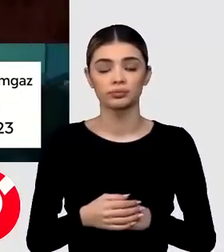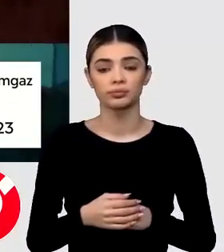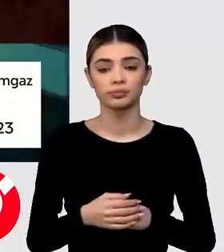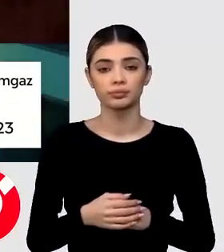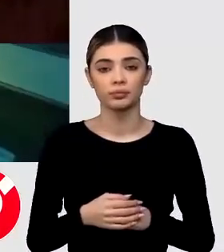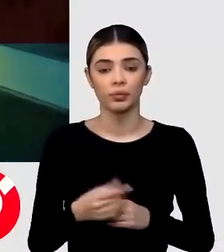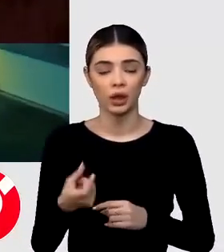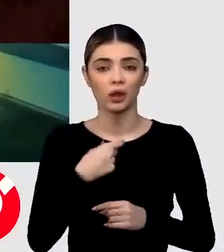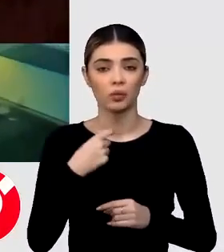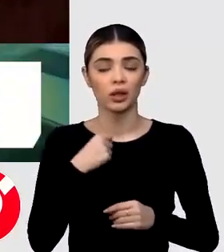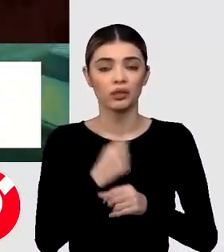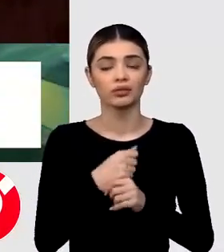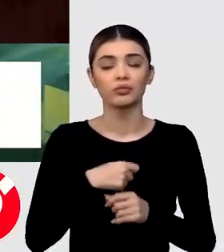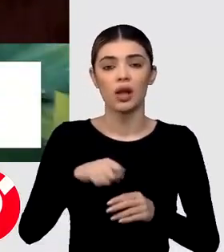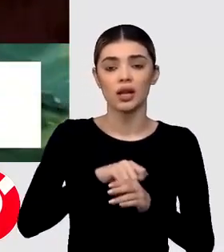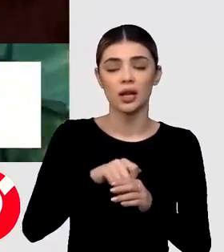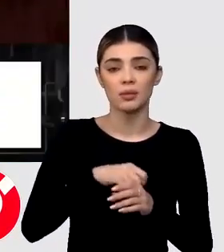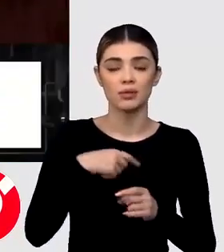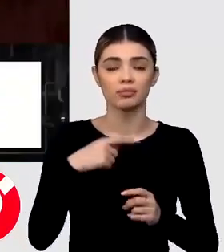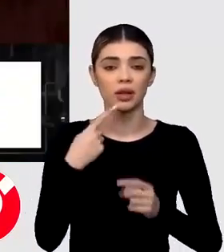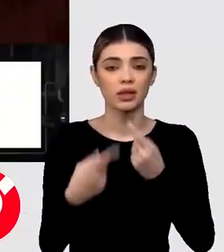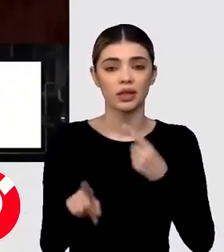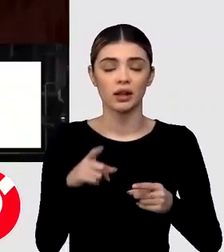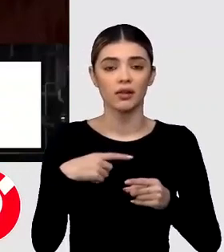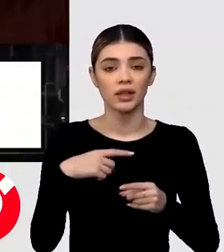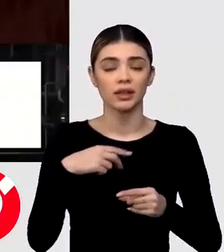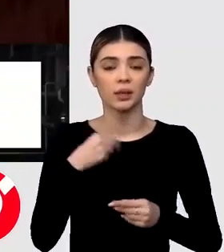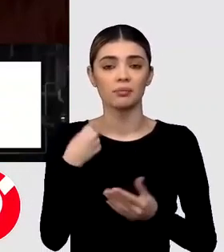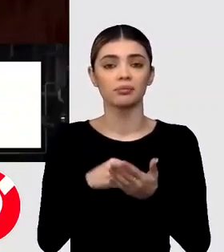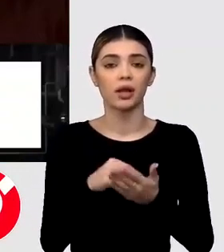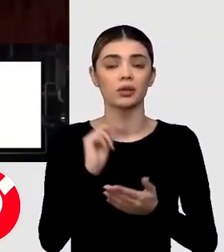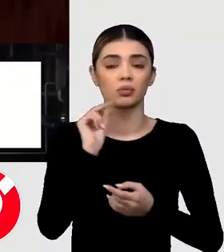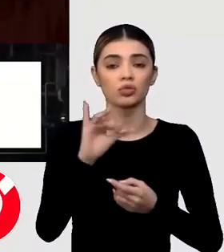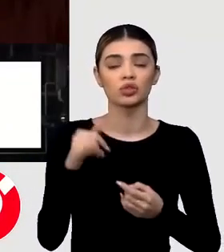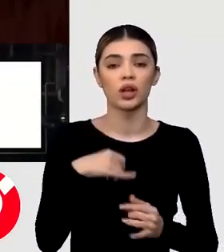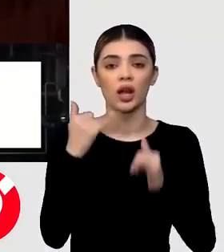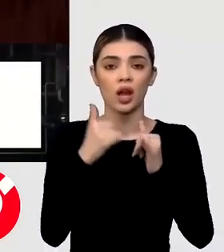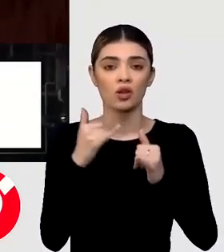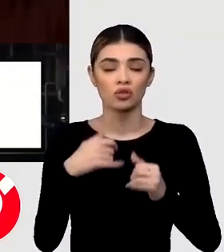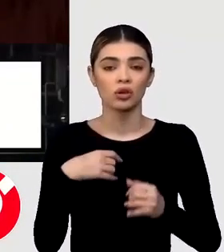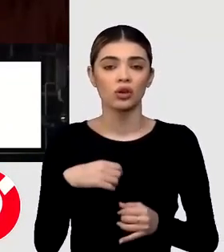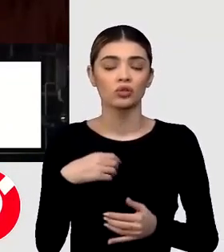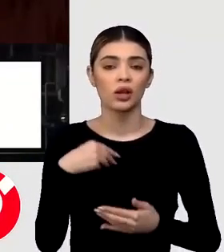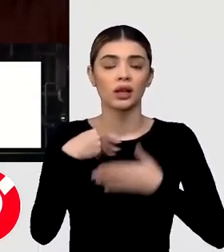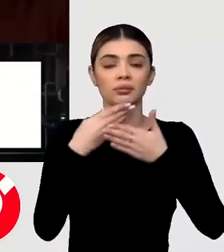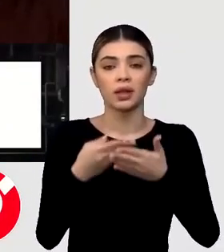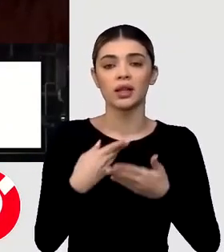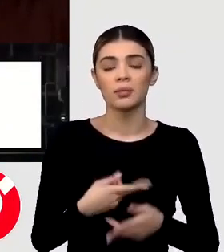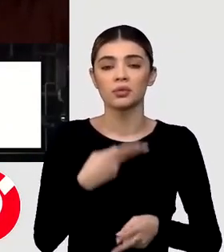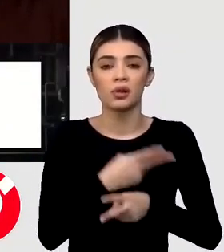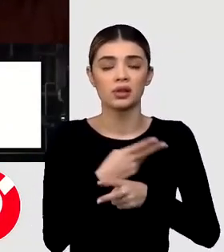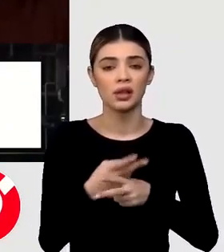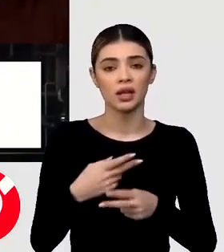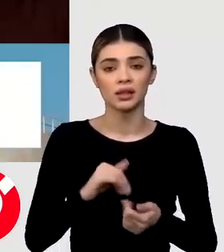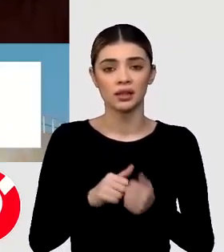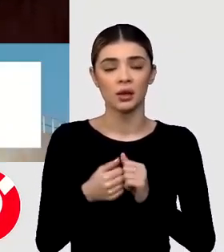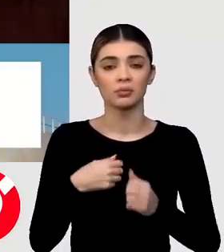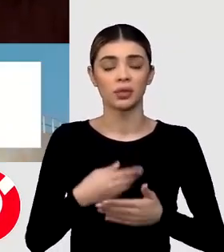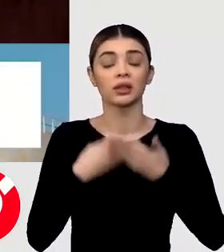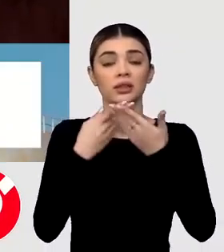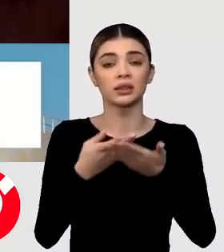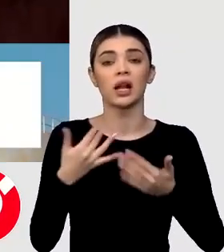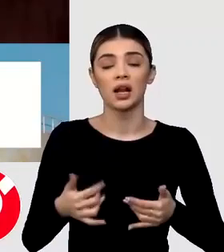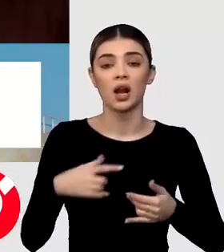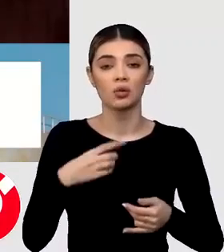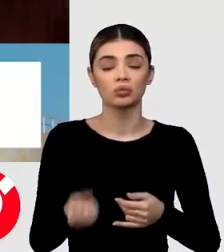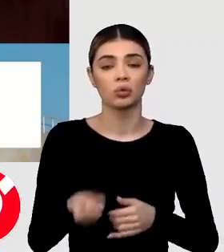Poate fi rezolvată și prin tot felul de alte subvenții și ajutoare de stat care le sunt acordate acestor companii.